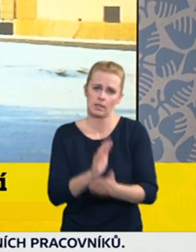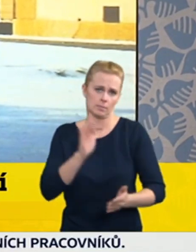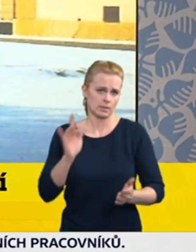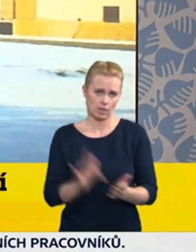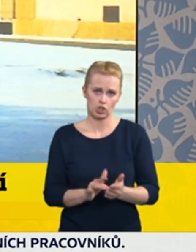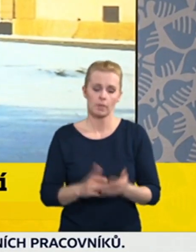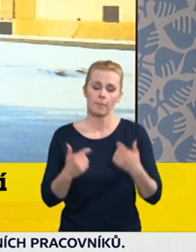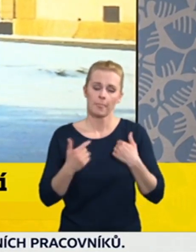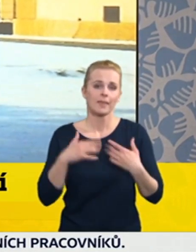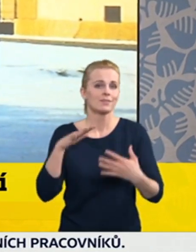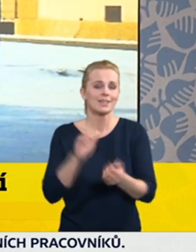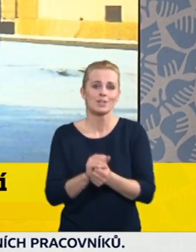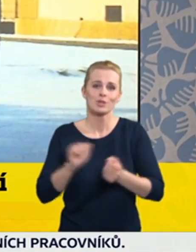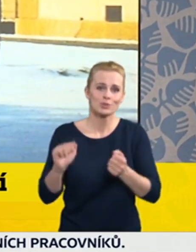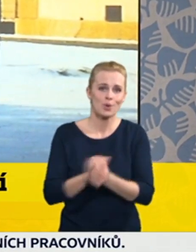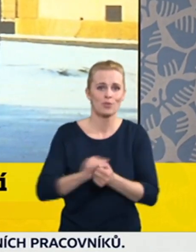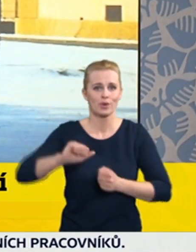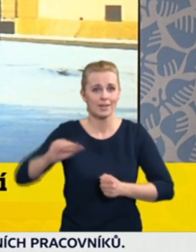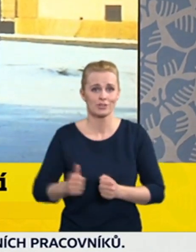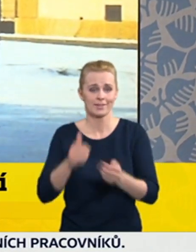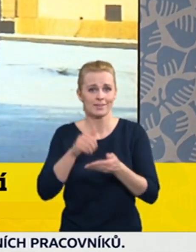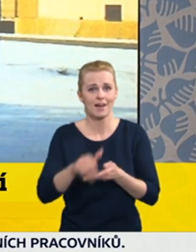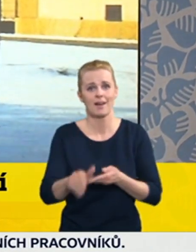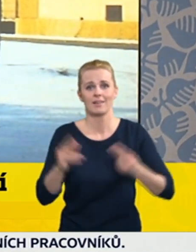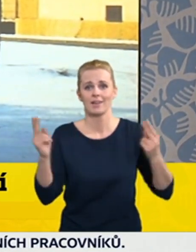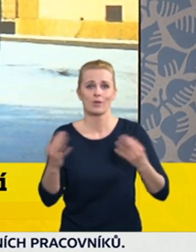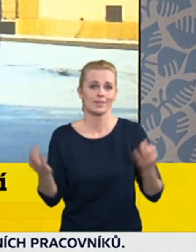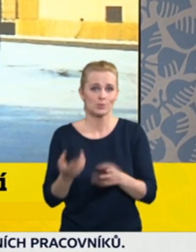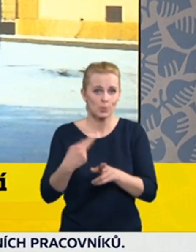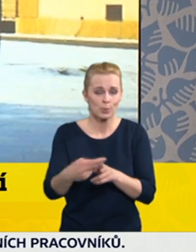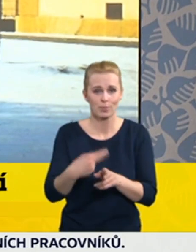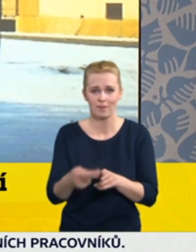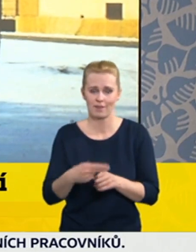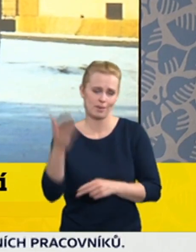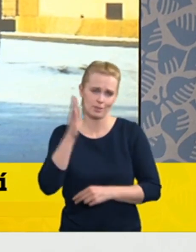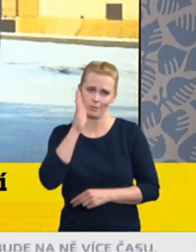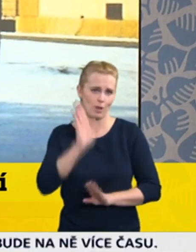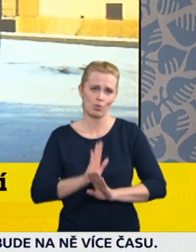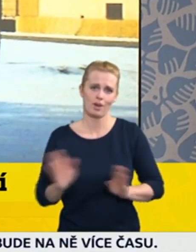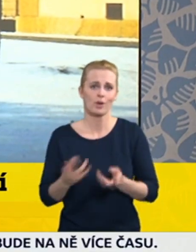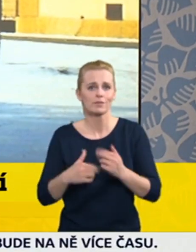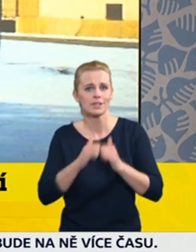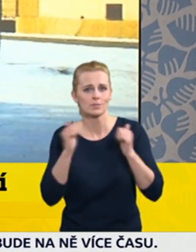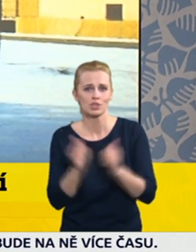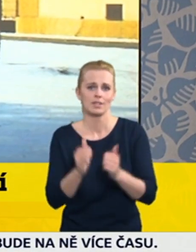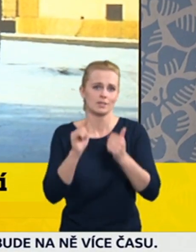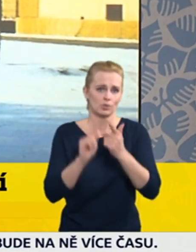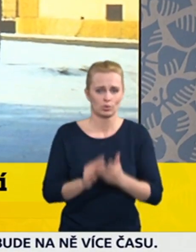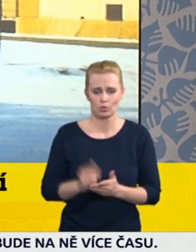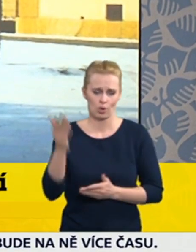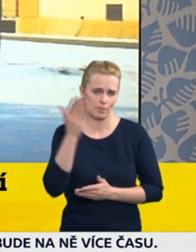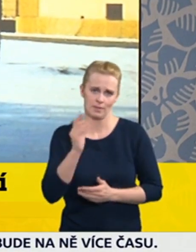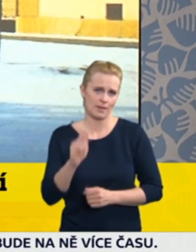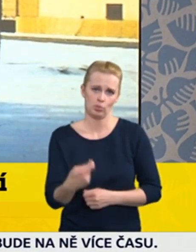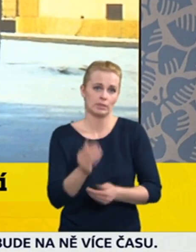nebudeme muset dále upravovat směrem k větším restrikcím. Nicméně, pokud by se ukázalo, že